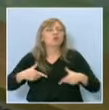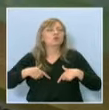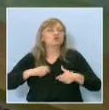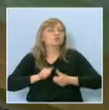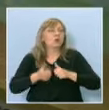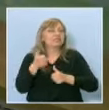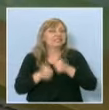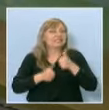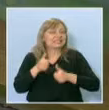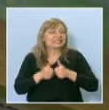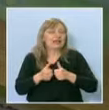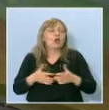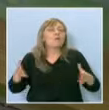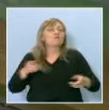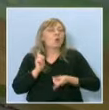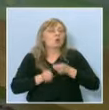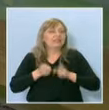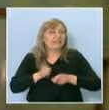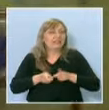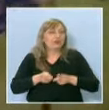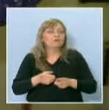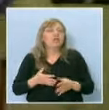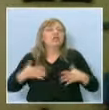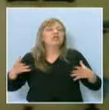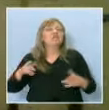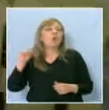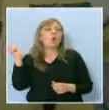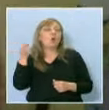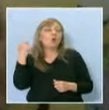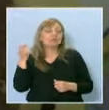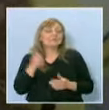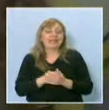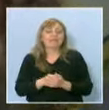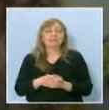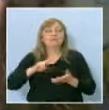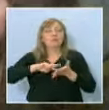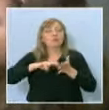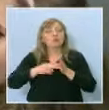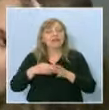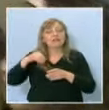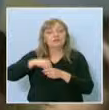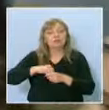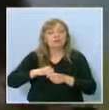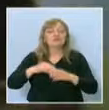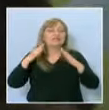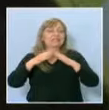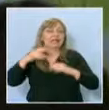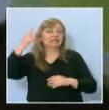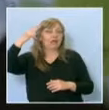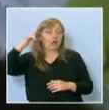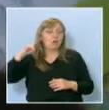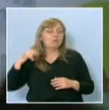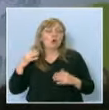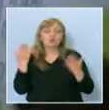състезания, много тренировки, както и много концерт. Проектът включва още сградата на Войноморското